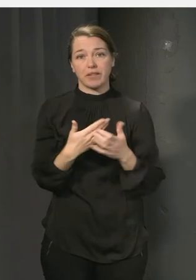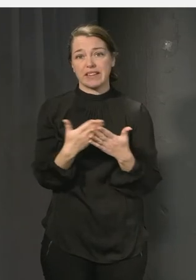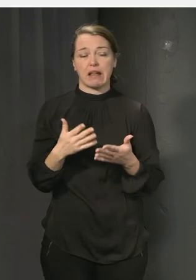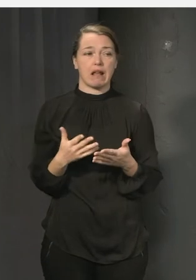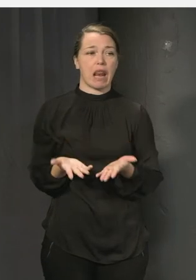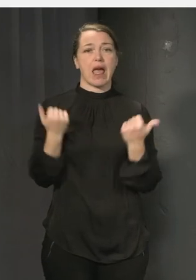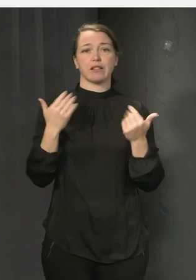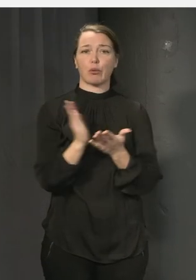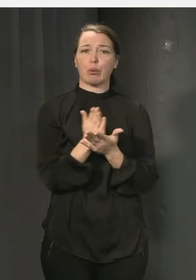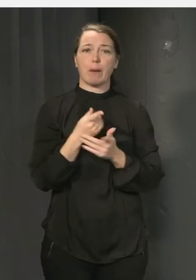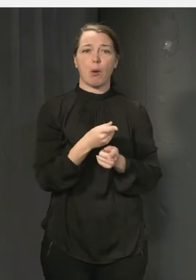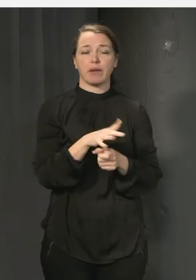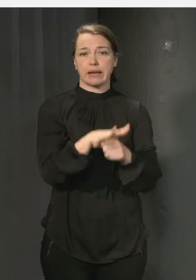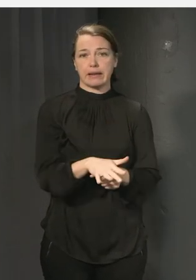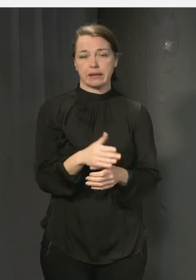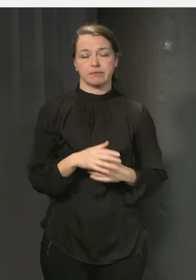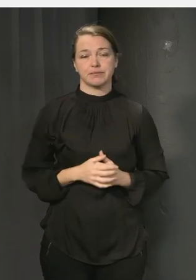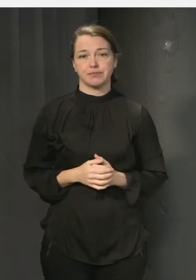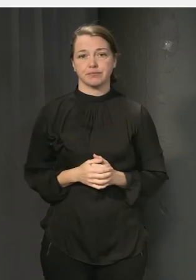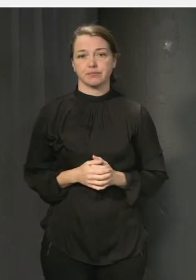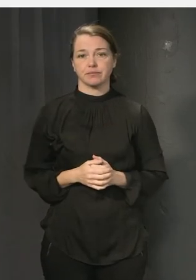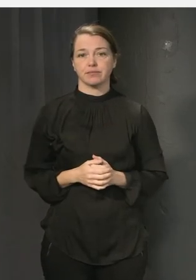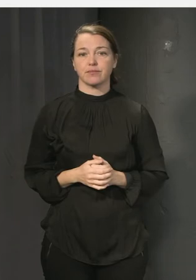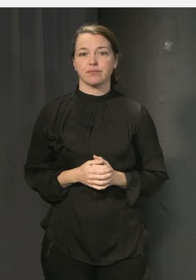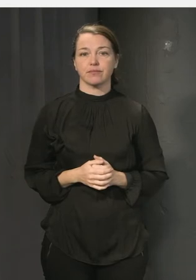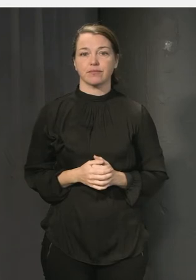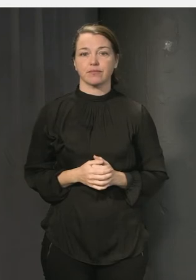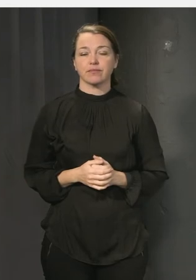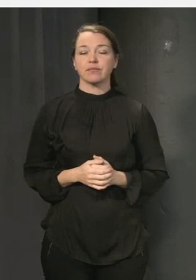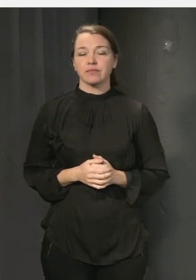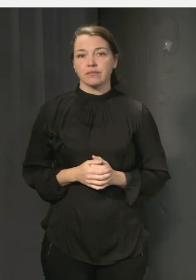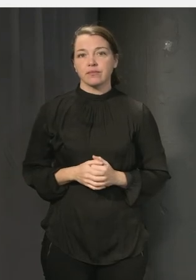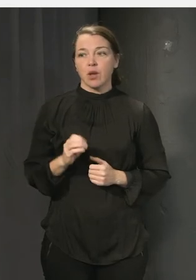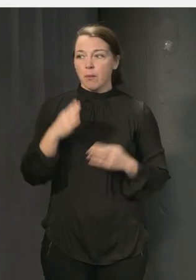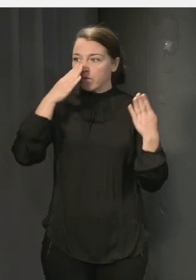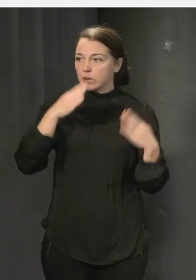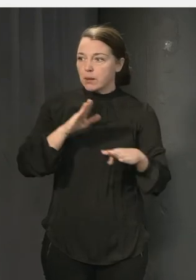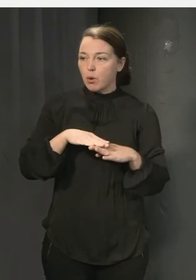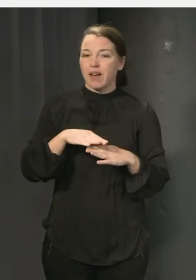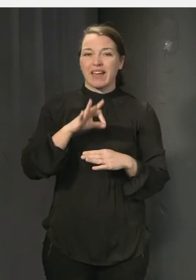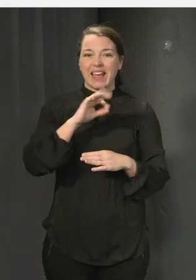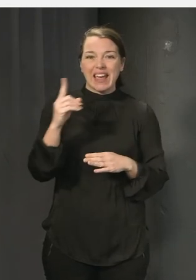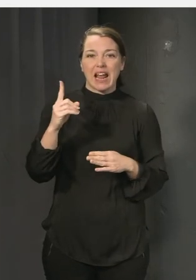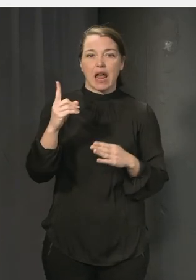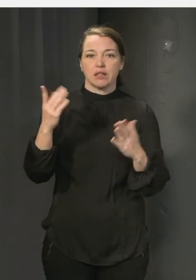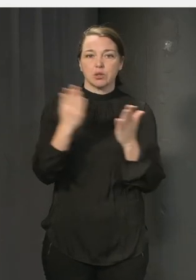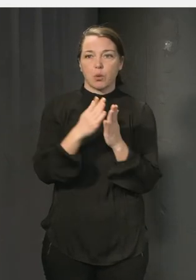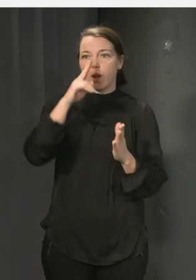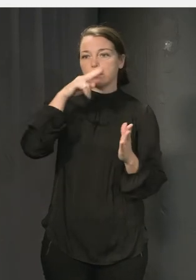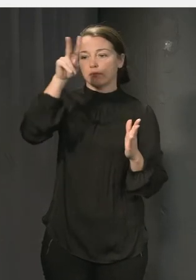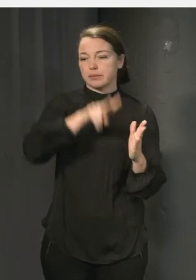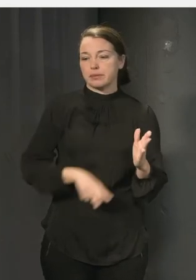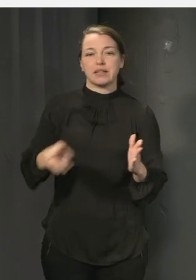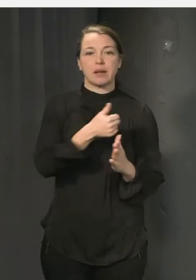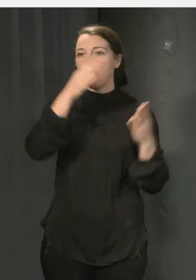Kan det vara så också, jag tänker att som ni säger om man får mer fokus på att se helheten i skolan och inte bara fokusera på